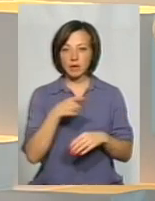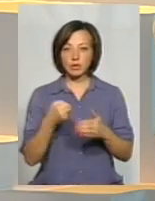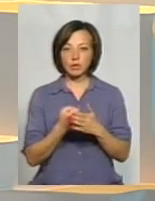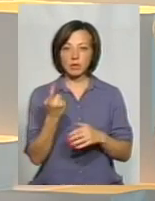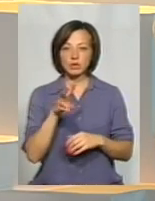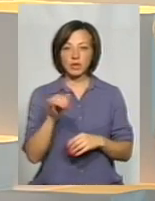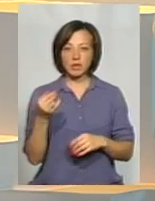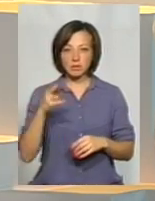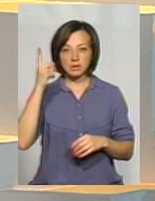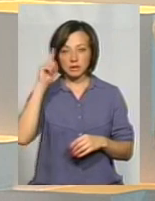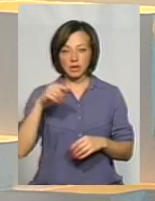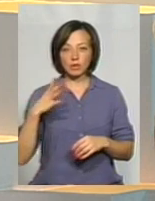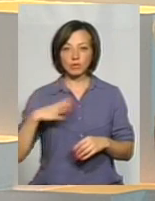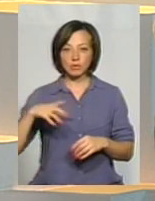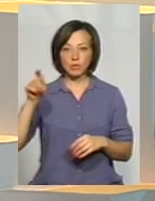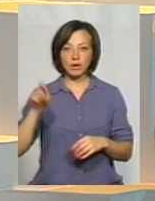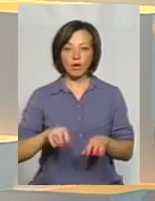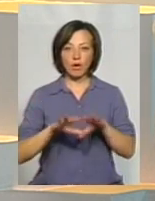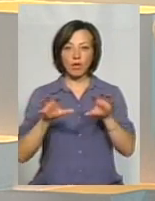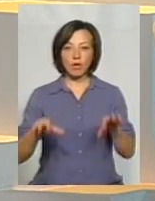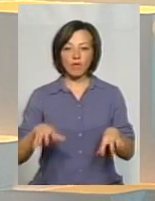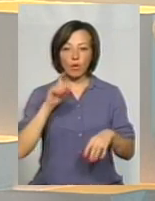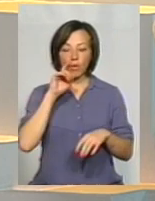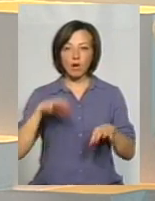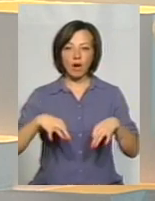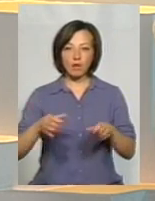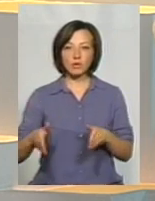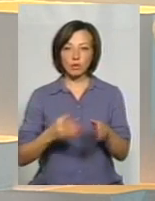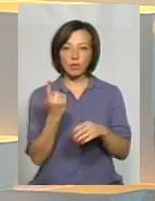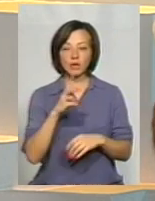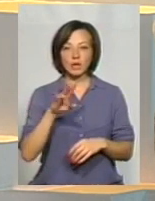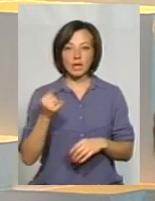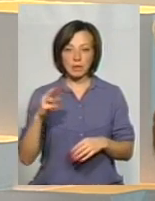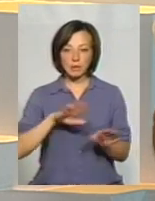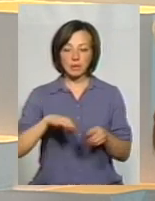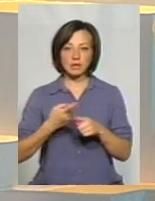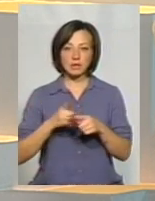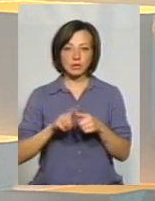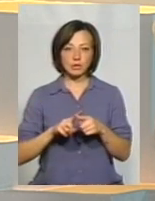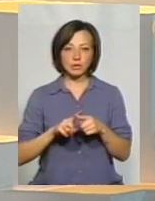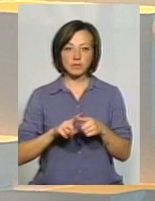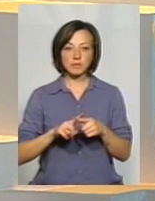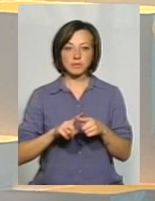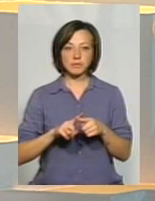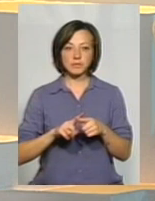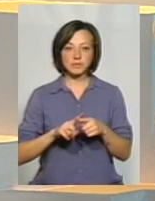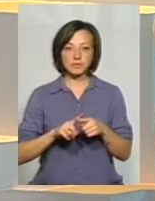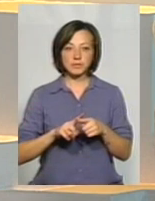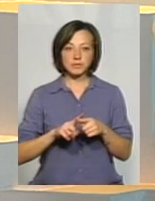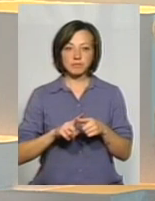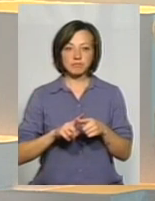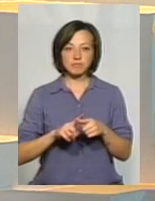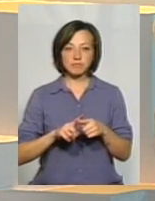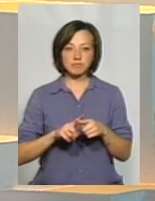я знаю, що очікується приїзд голови Укротодору 1 липня, а після цього приїзд прем'єр-міністра. Тому,